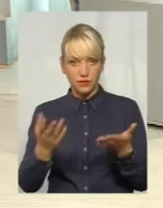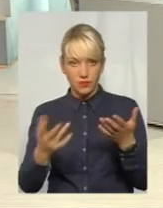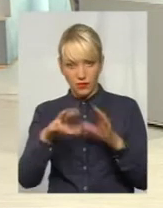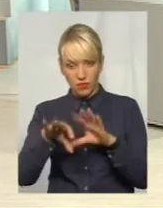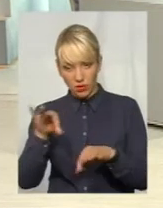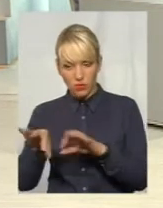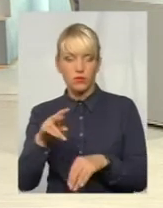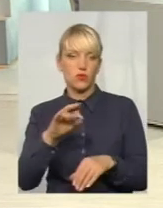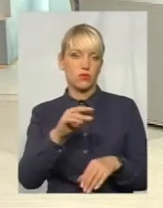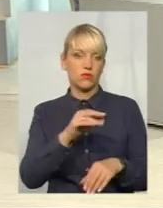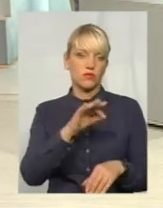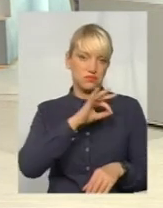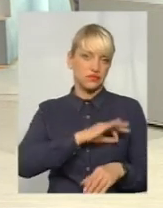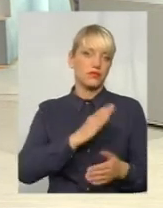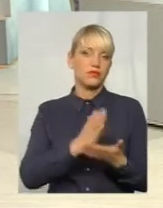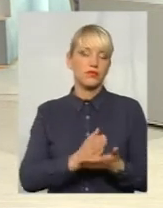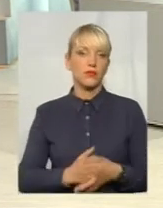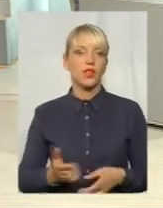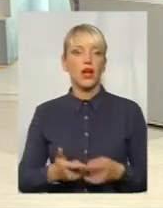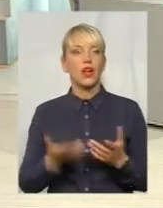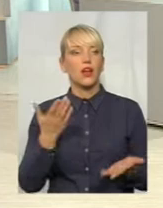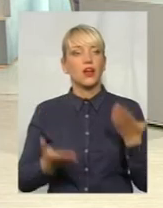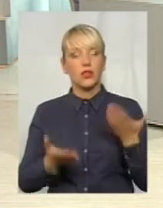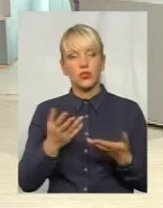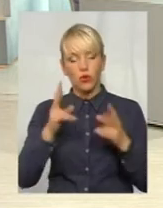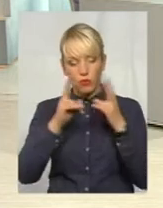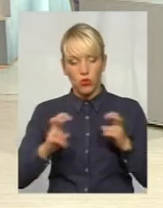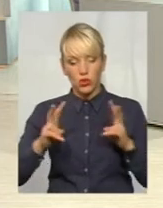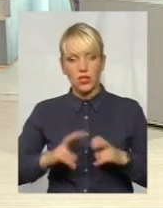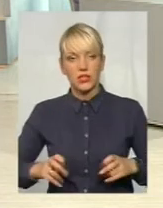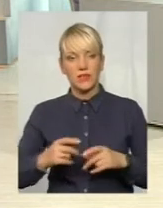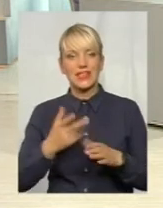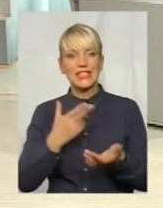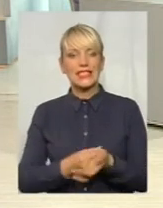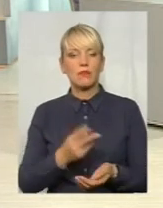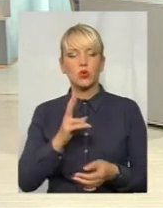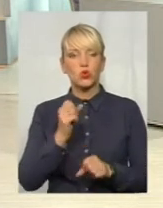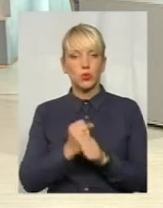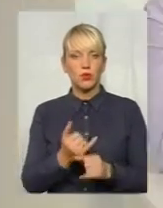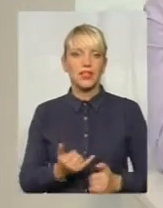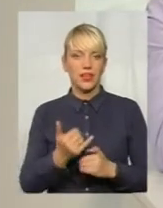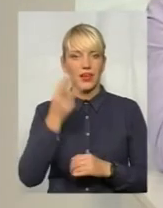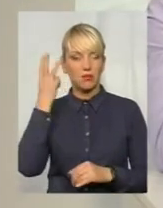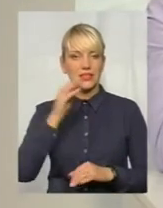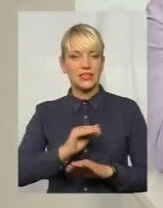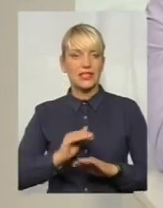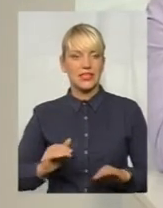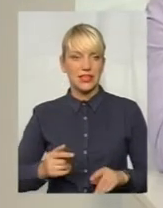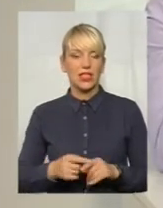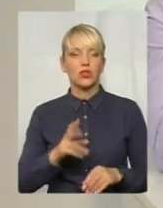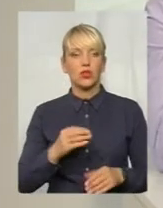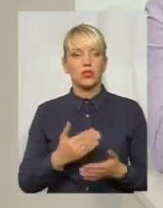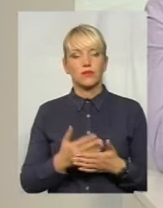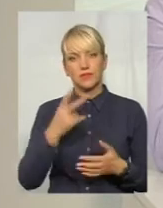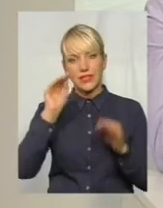таки зараз проаналізувати ті щеплення, які зроблені хмельницьким дітям, я думаю, принаймні, якусь статистику ви в голові собі тримаєте,